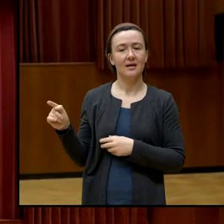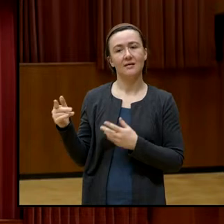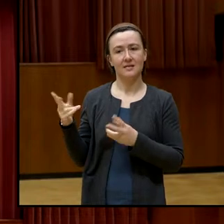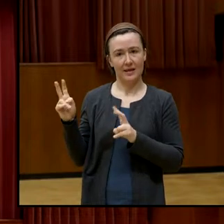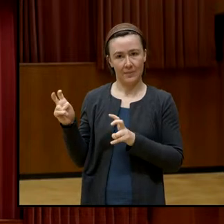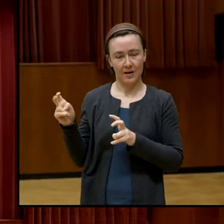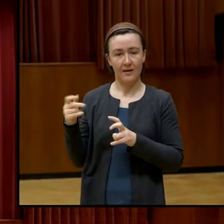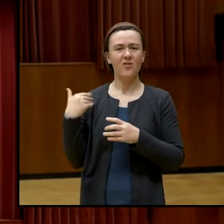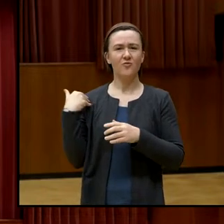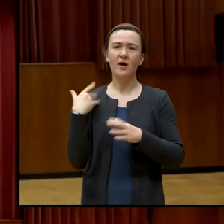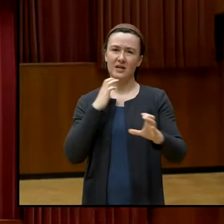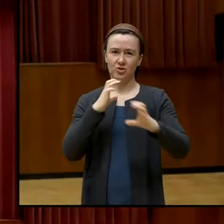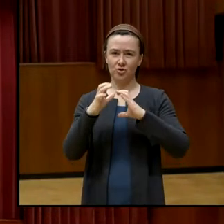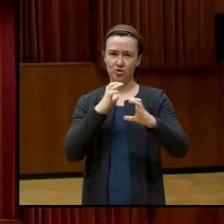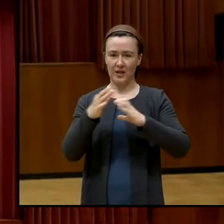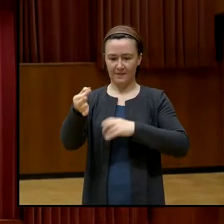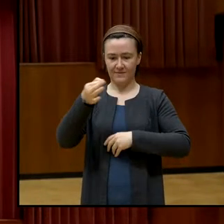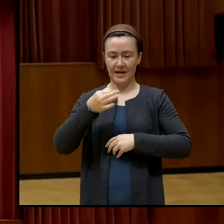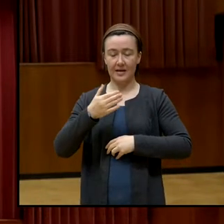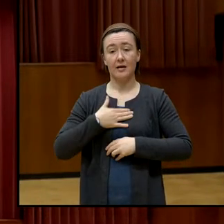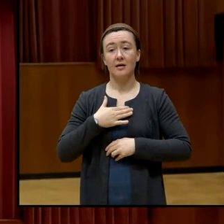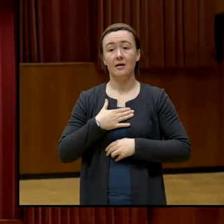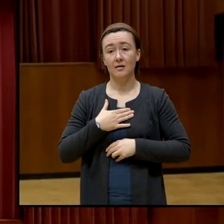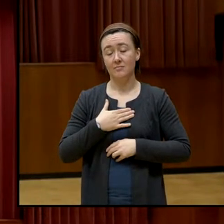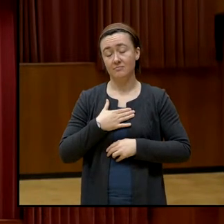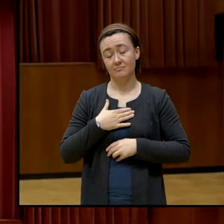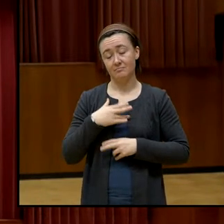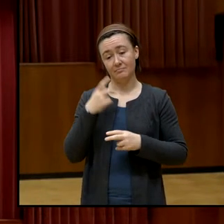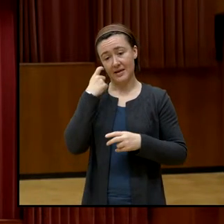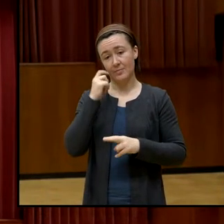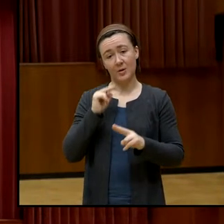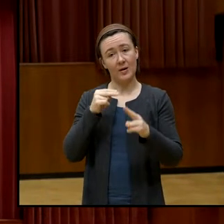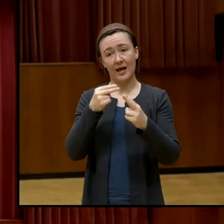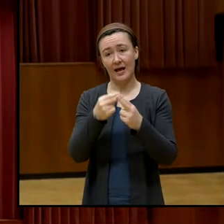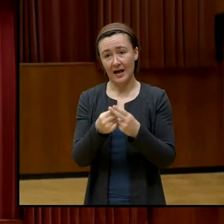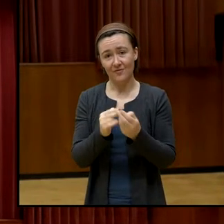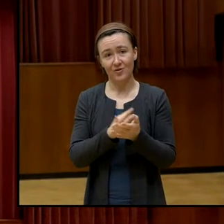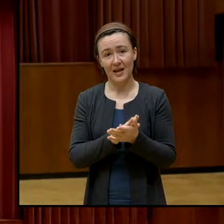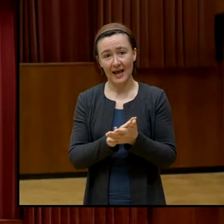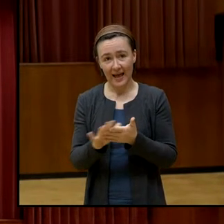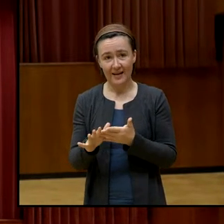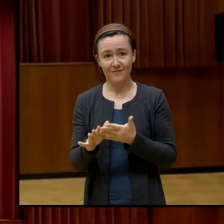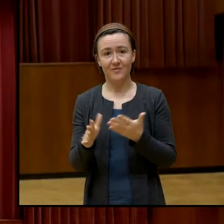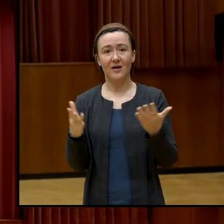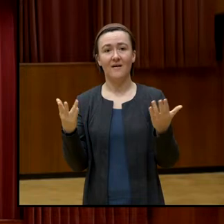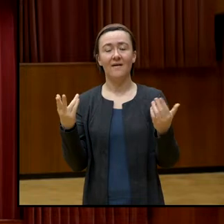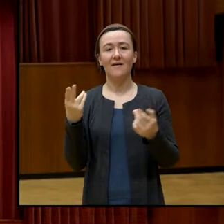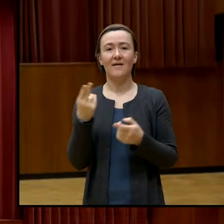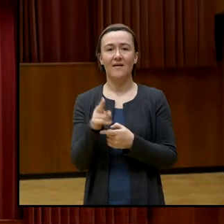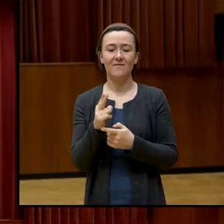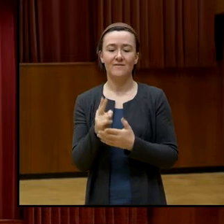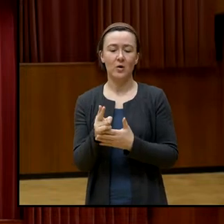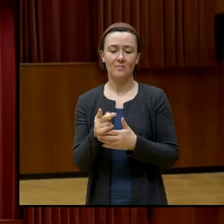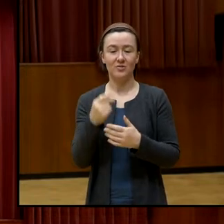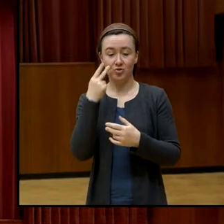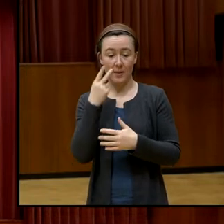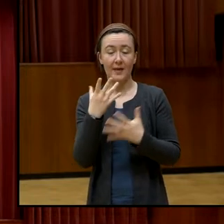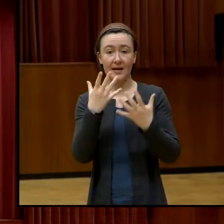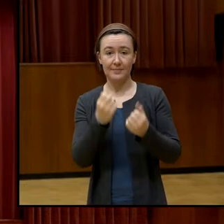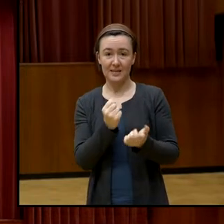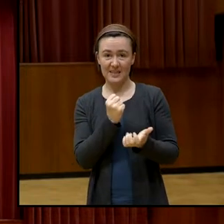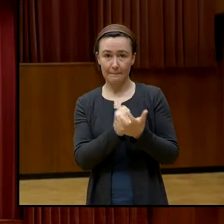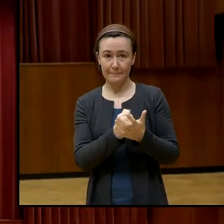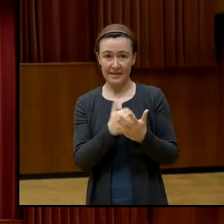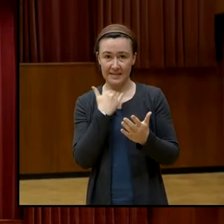simpel. Wenn man sich die Ergebnisse der Pass-Egal-Wahl anschaut, dann weiß man einfach, dass es nicht opportun wäre für die, die aktuell regieren, wenn man